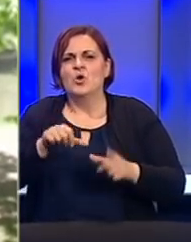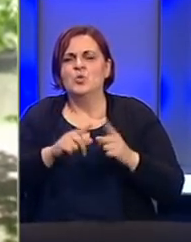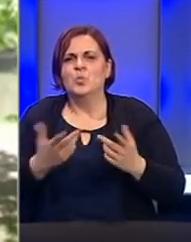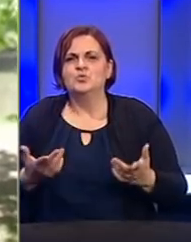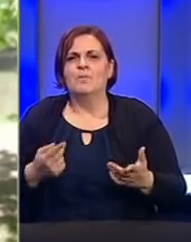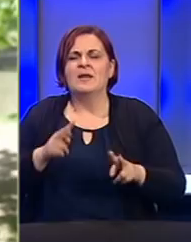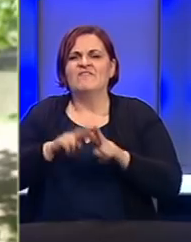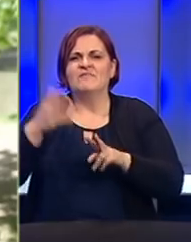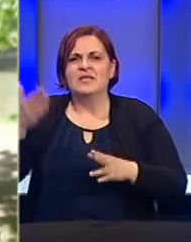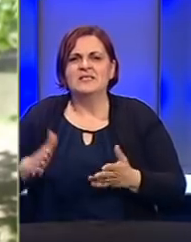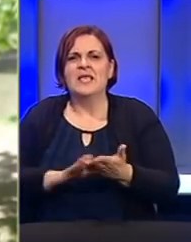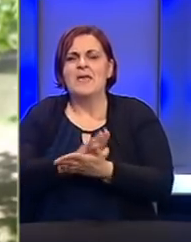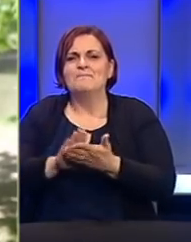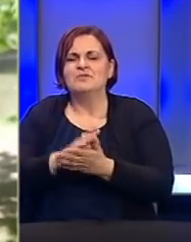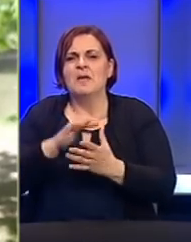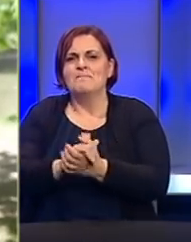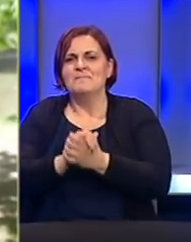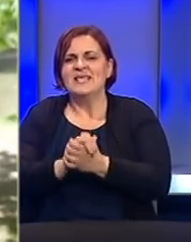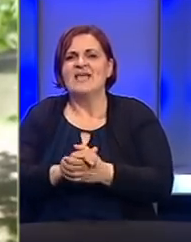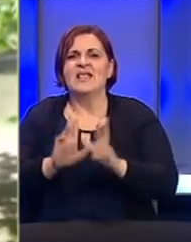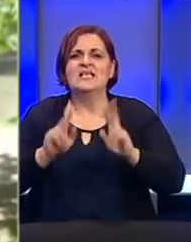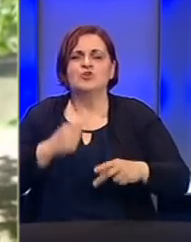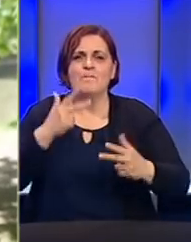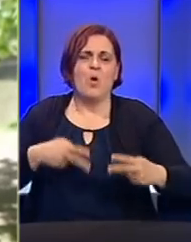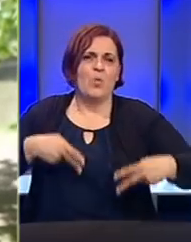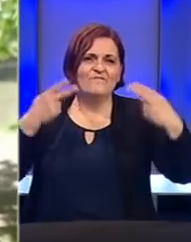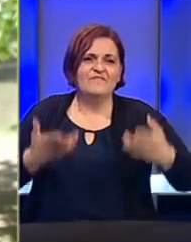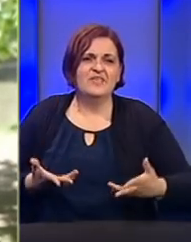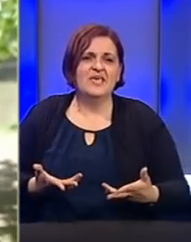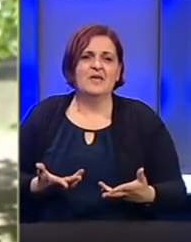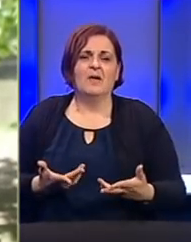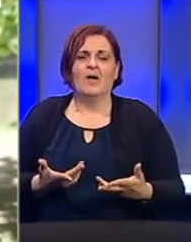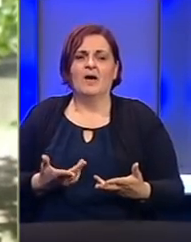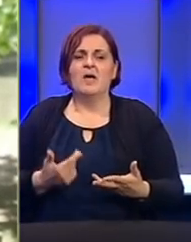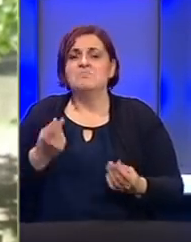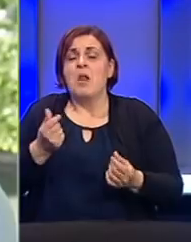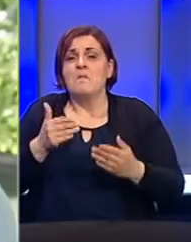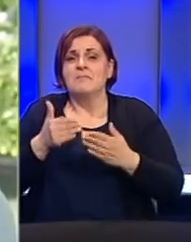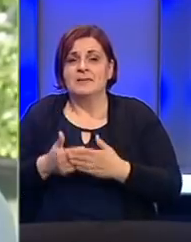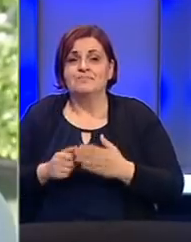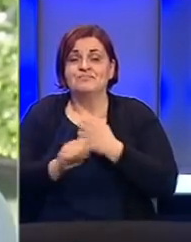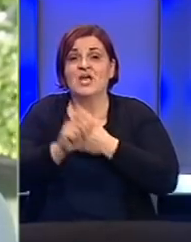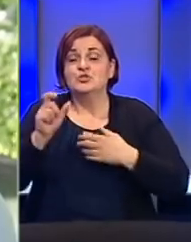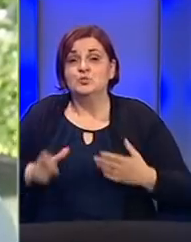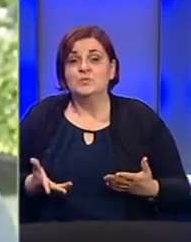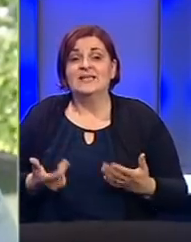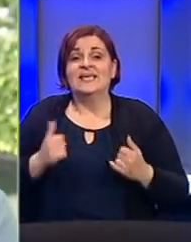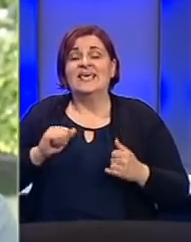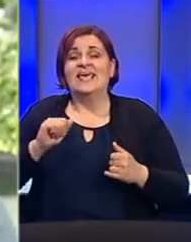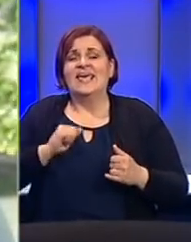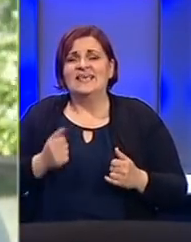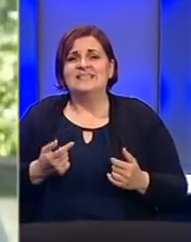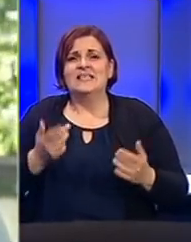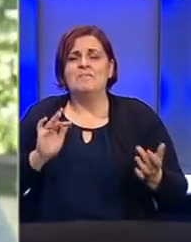stranica, pričam s prijateljima, sam jedin način koji mogu priča, tako da što se više mnogo prilagodila sam. U studenca pa sad imamo tu